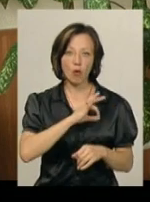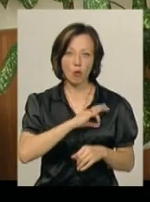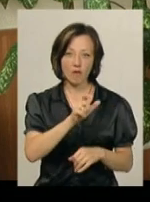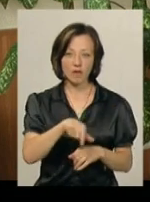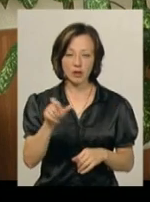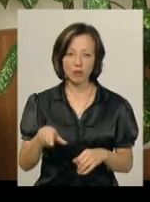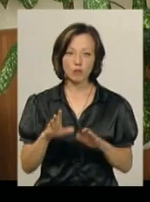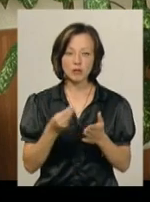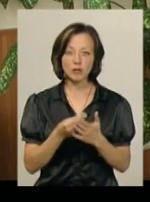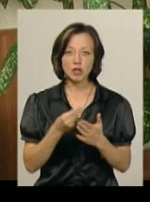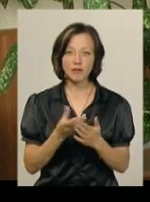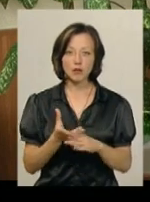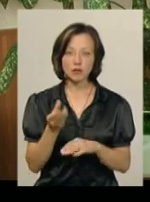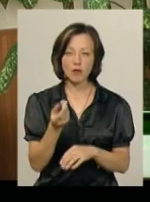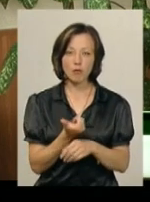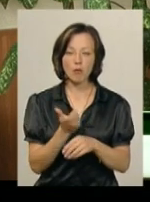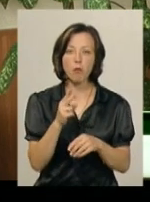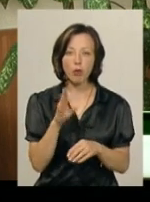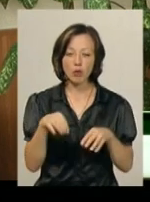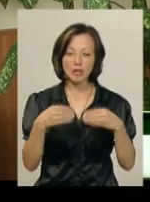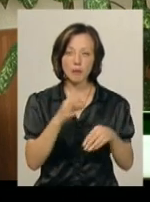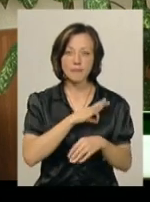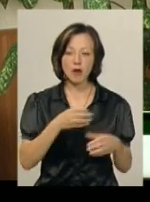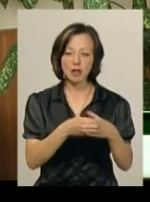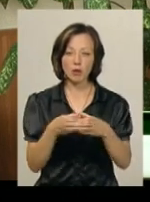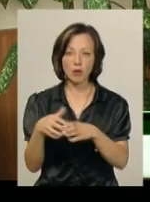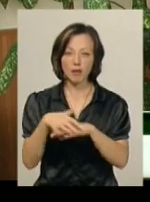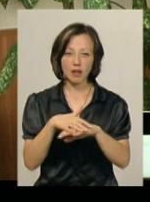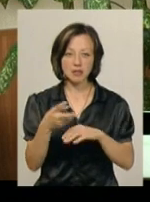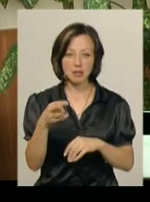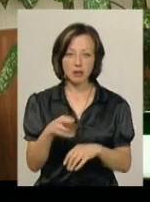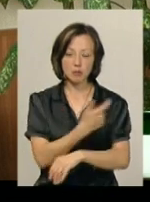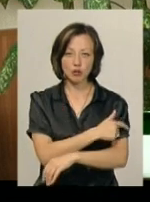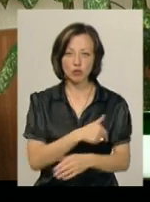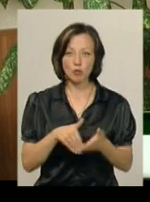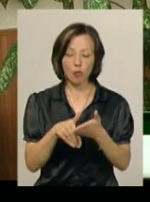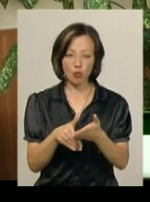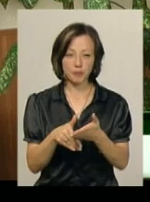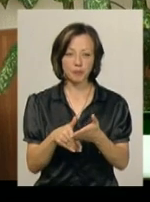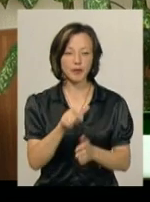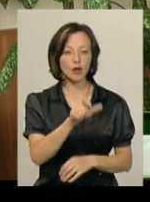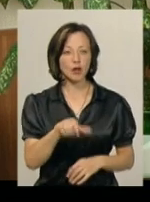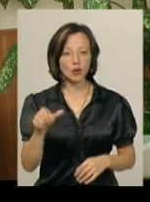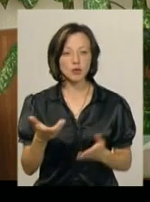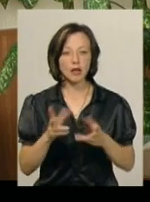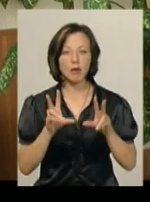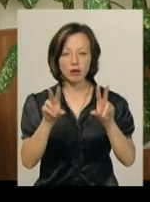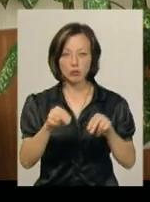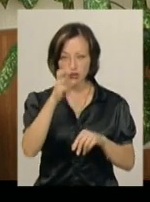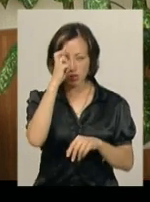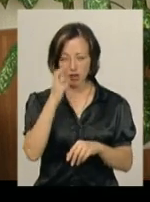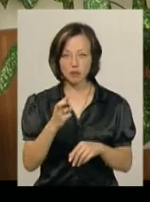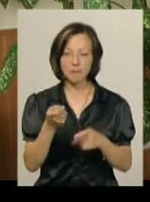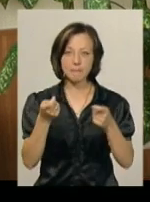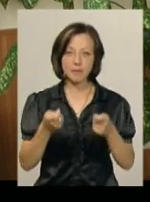Буде бюджетне фінансування по наданню пільговим категорій населення медичної допомоги. Тобто ті люди, яким гарантовано держава